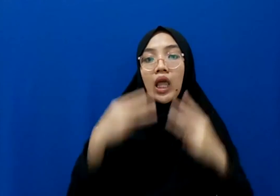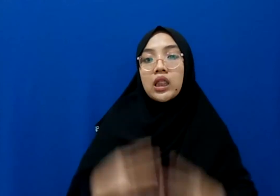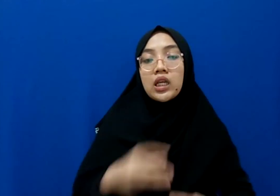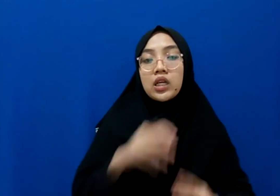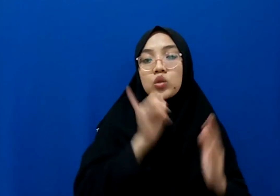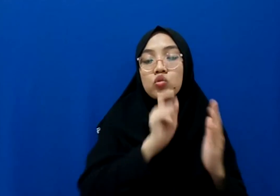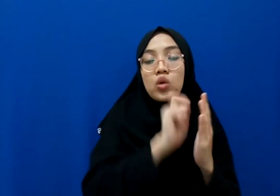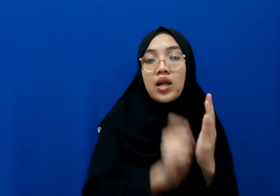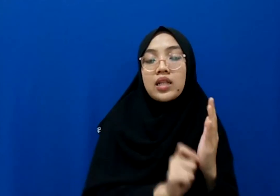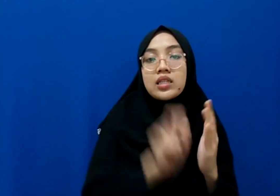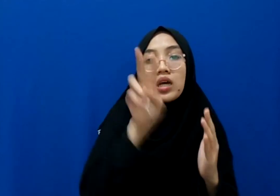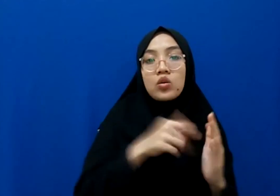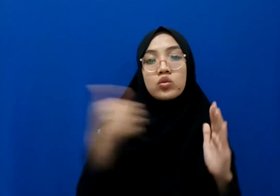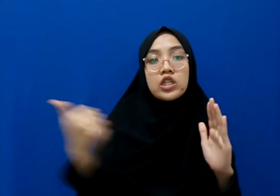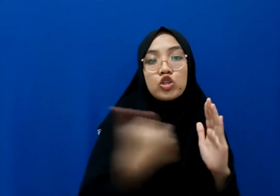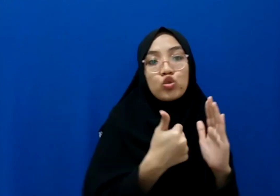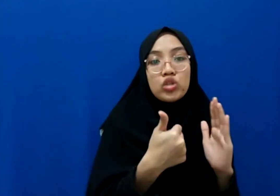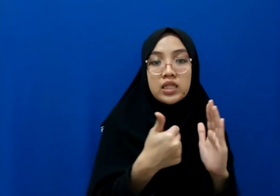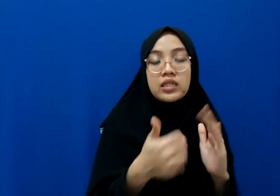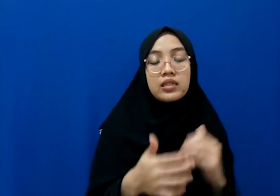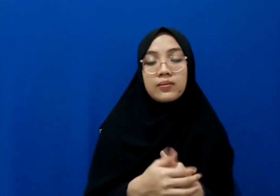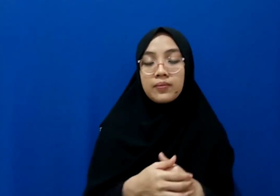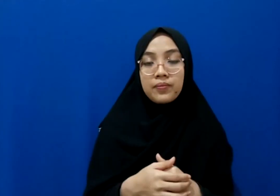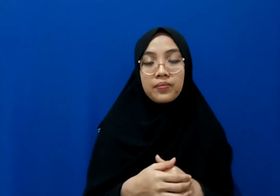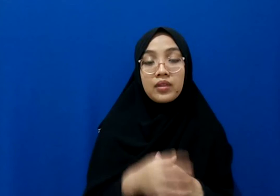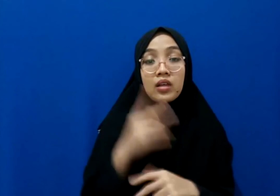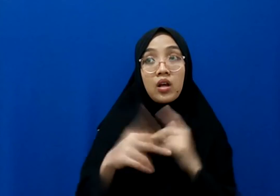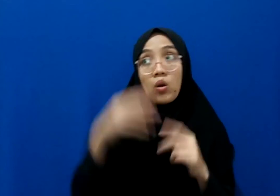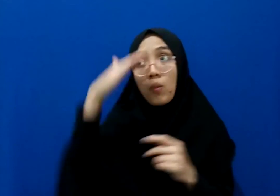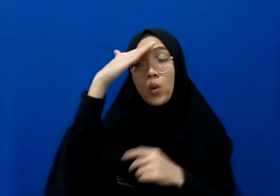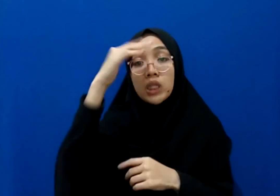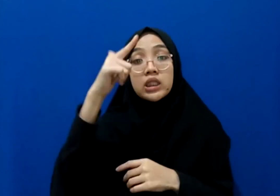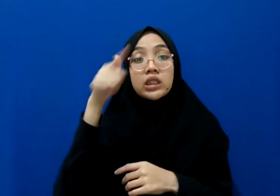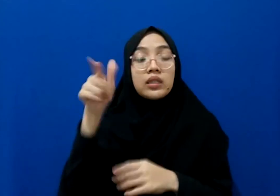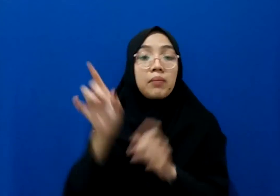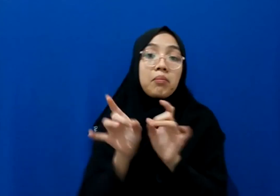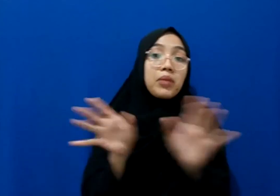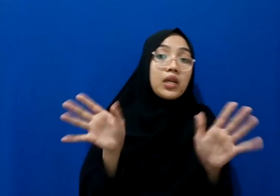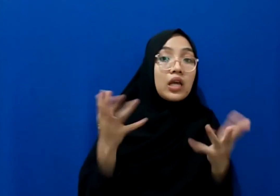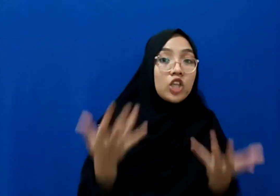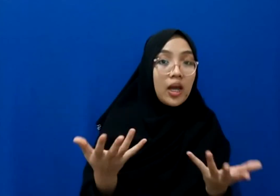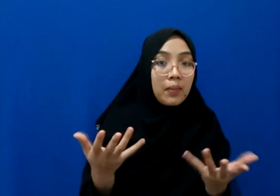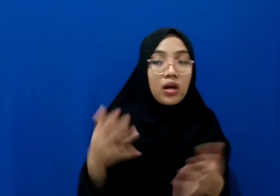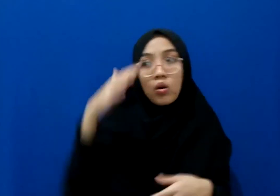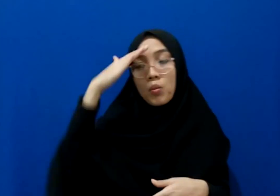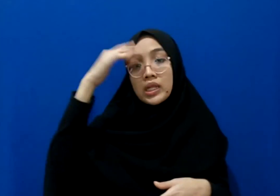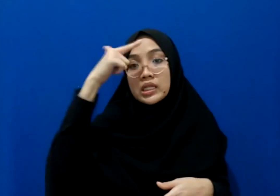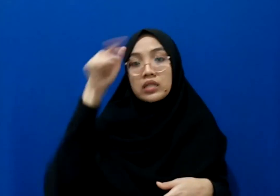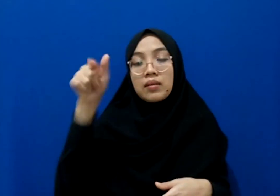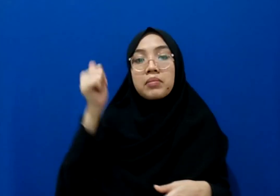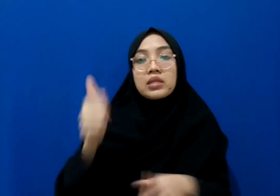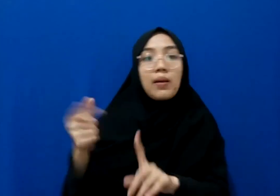jurnalis yang harus dipatuhi nah terus kalau polisi apa dong bedanya polisi bisa